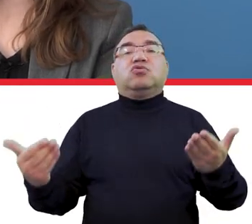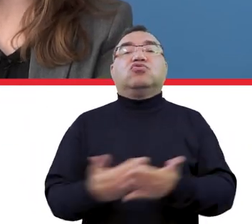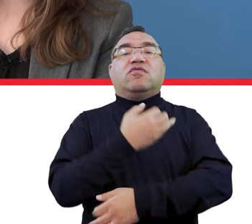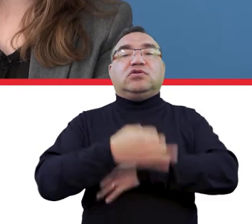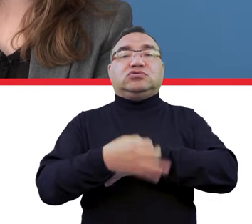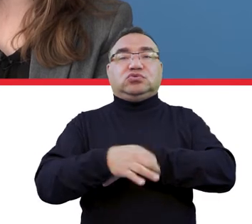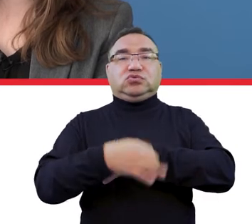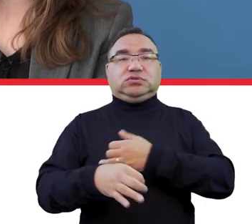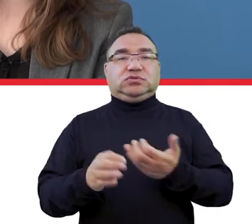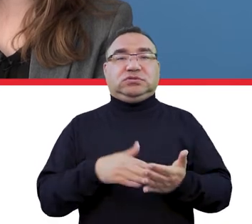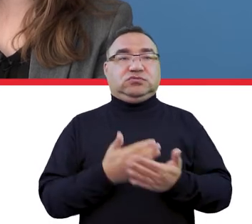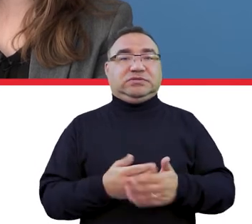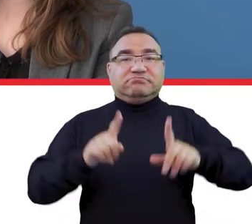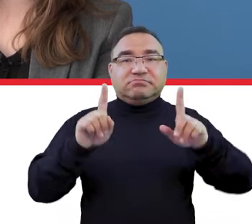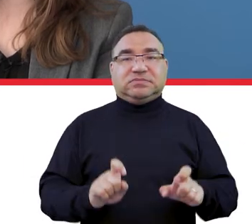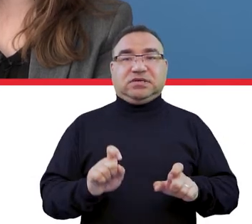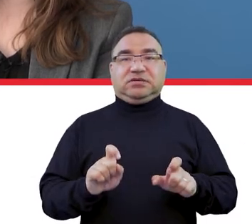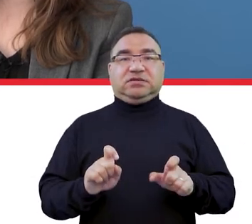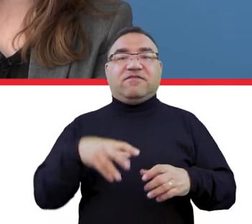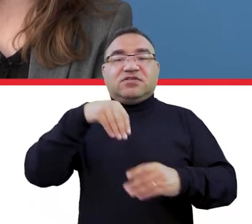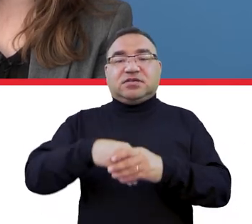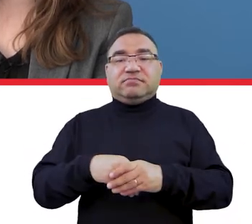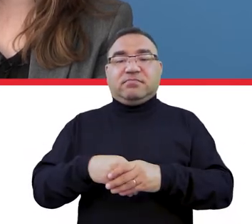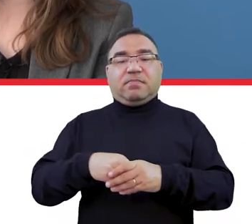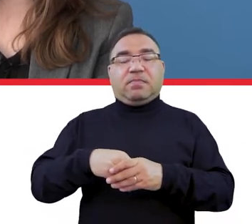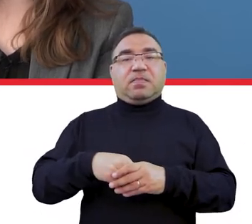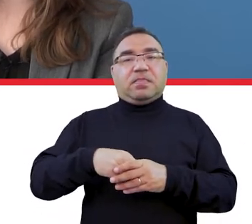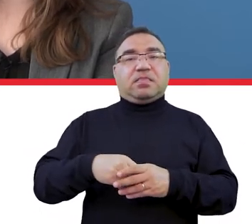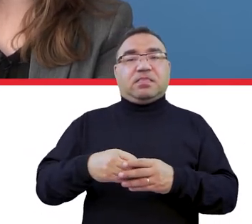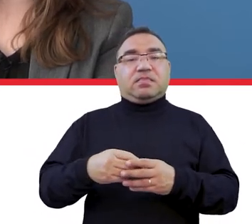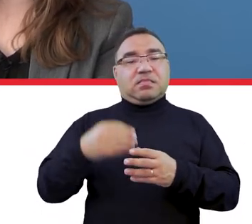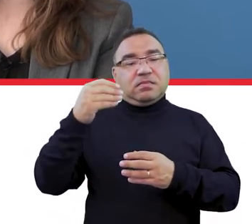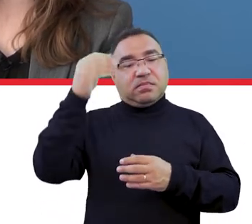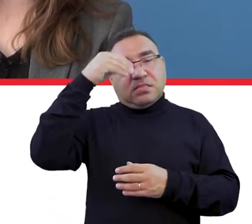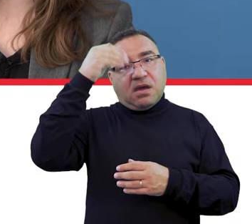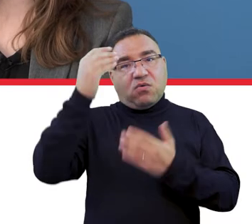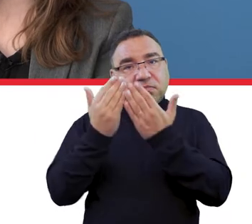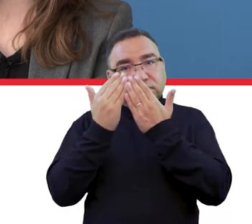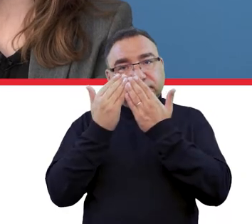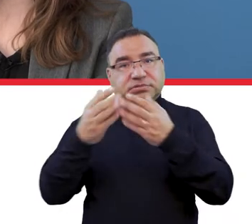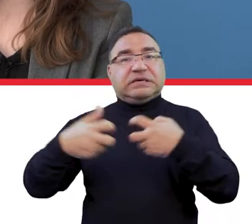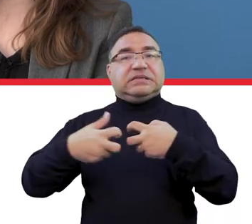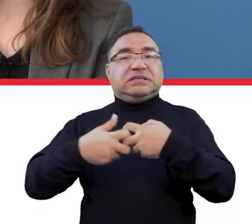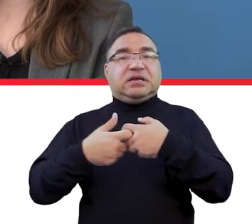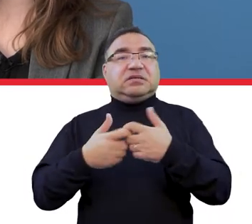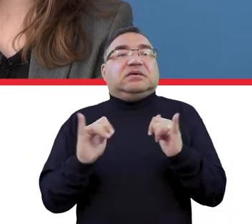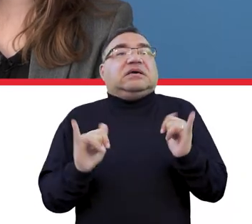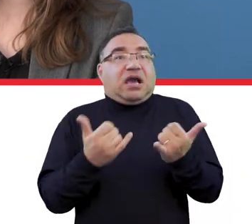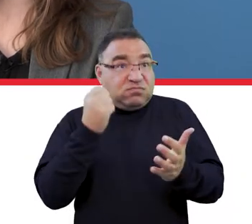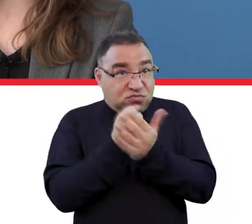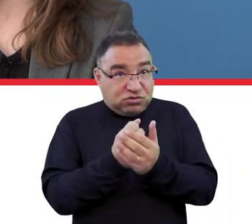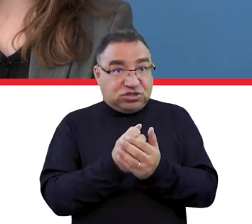studentów na uczelniach rozpoczynających semest ze zdalnym nauczaniem, ale i nie tylko. Czy uczelnie będą mieć obowiązek skutecznego doręczenia